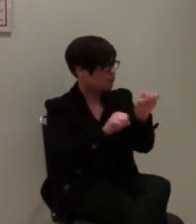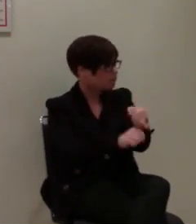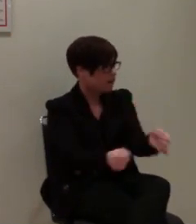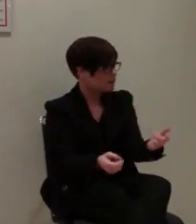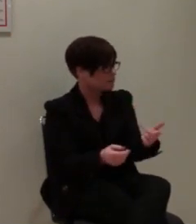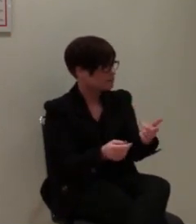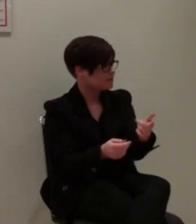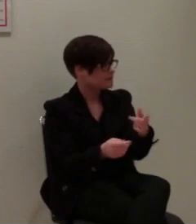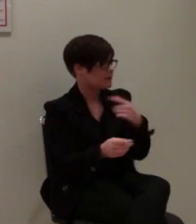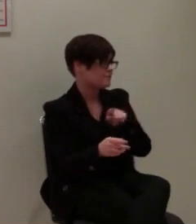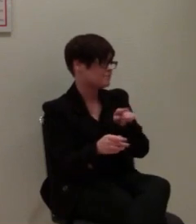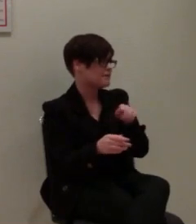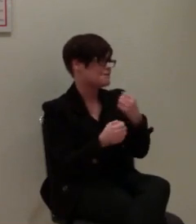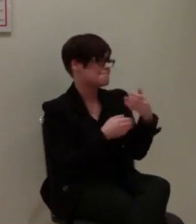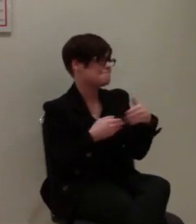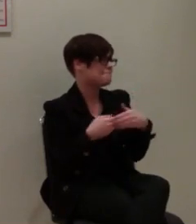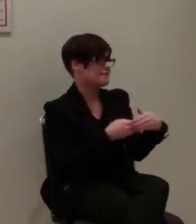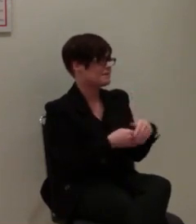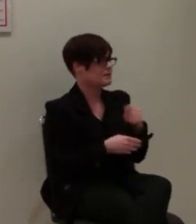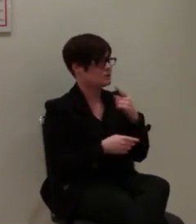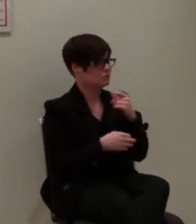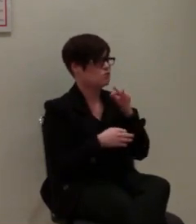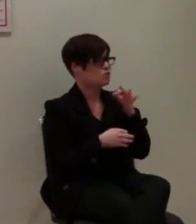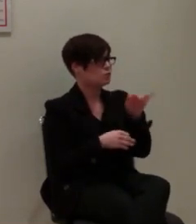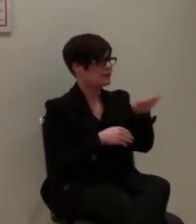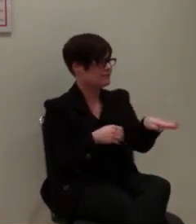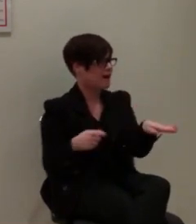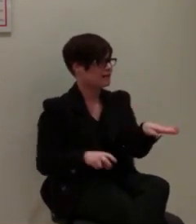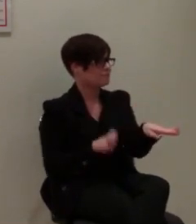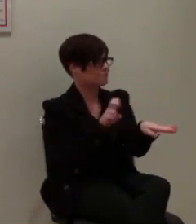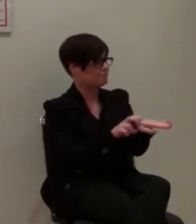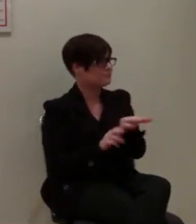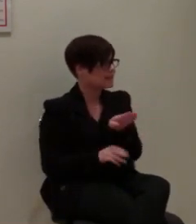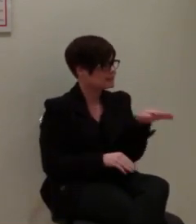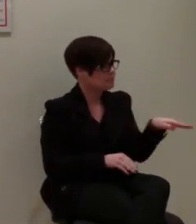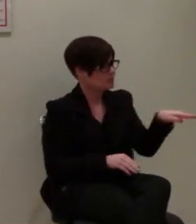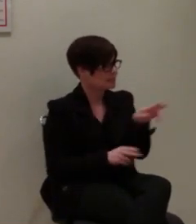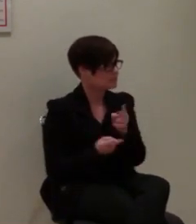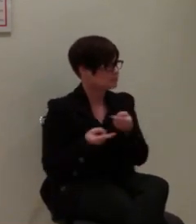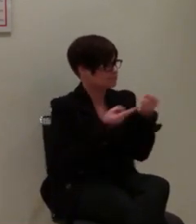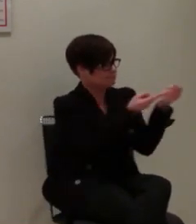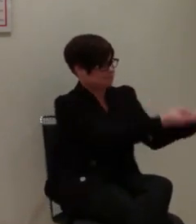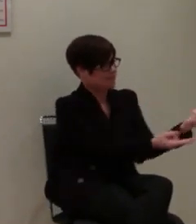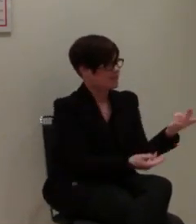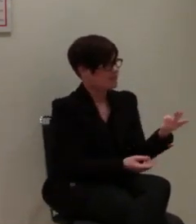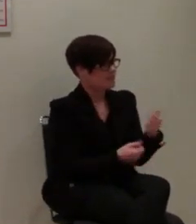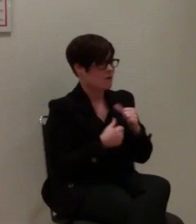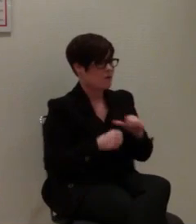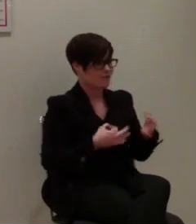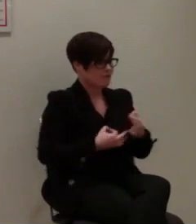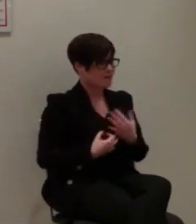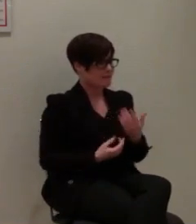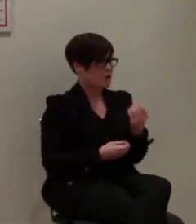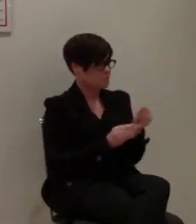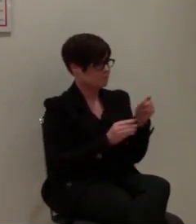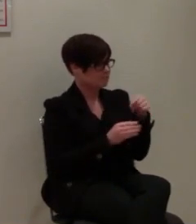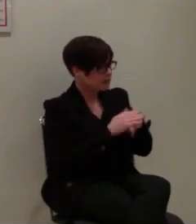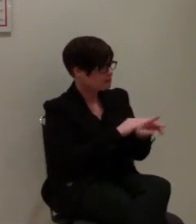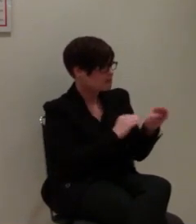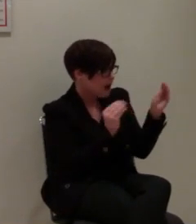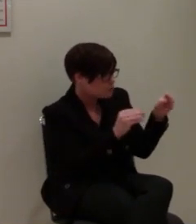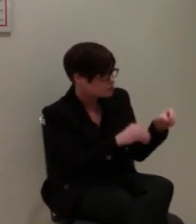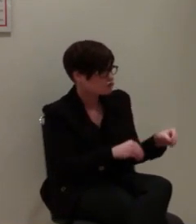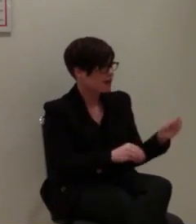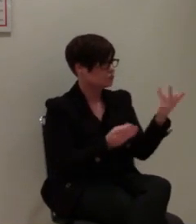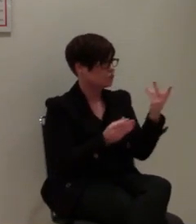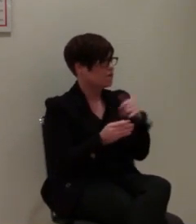wurde dann mit dem Baby-Notarztwagen transportiert. Das war mein Glück, weil dieser Baby-Notarztwagen von der Ausstattung her so gut